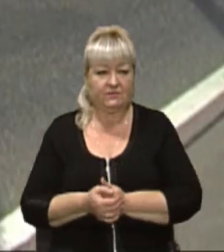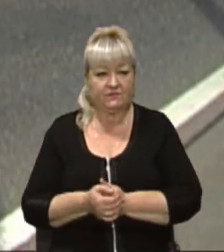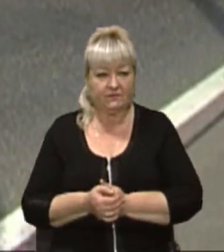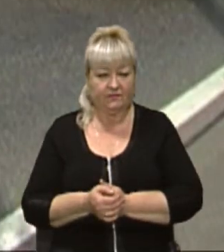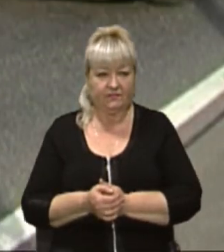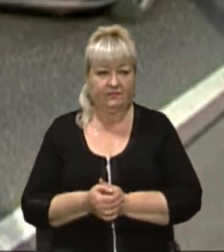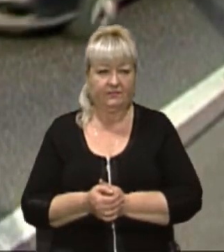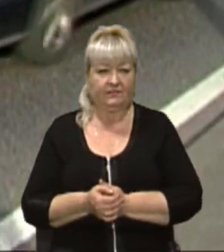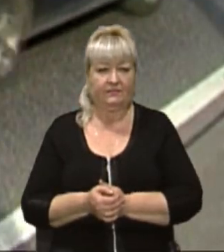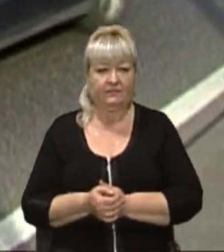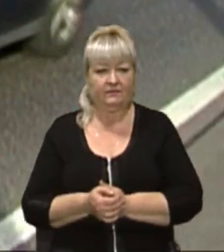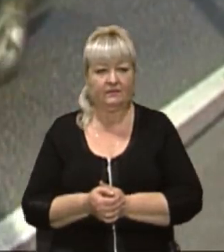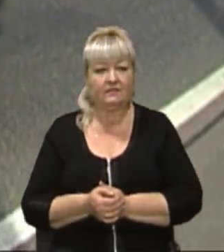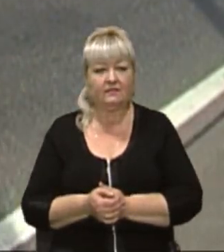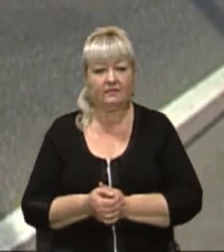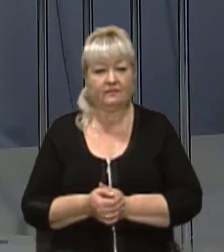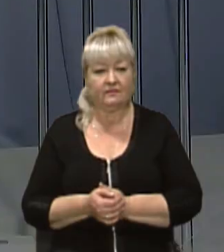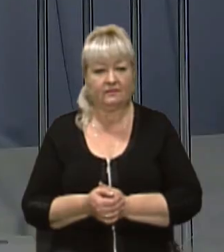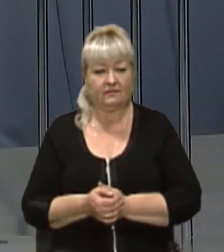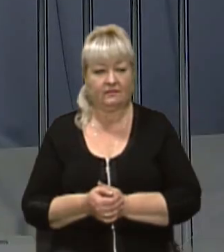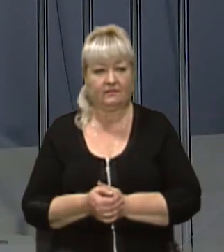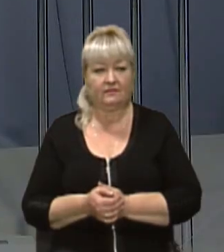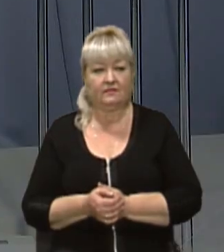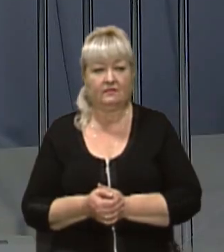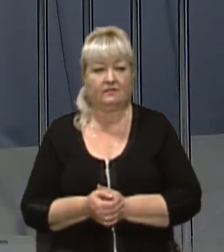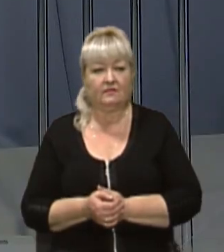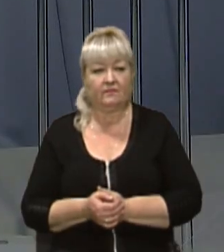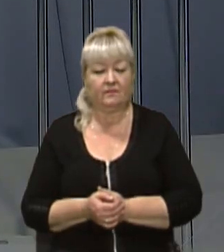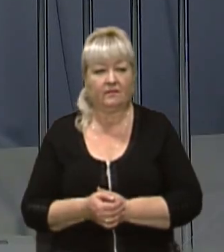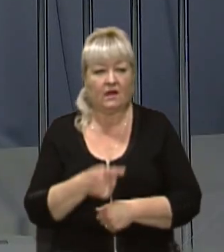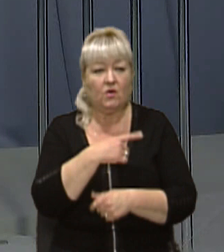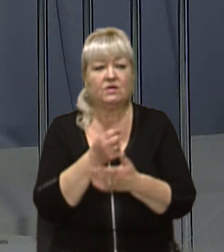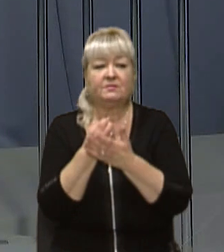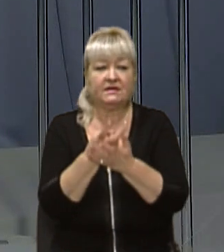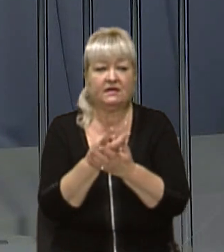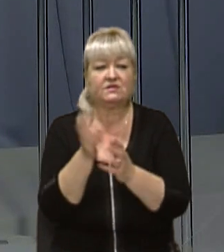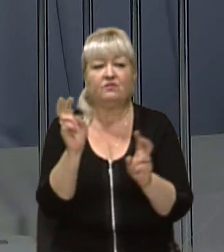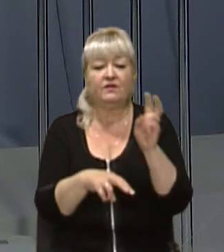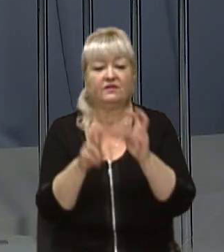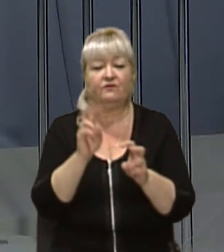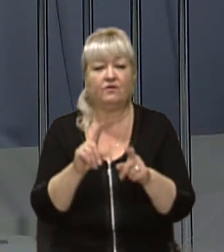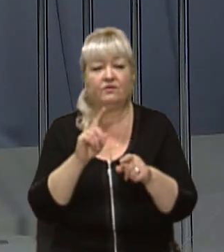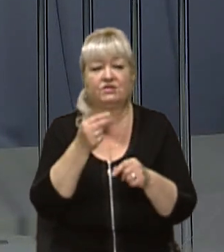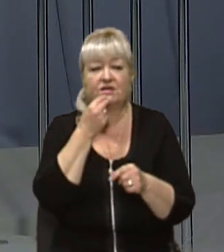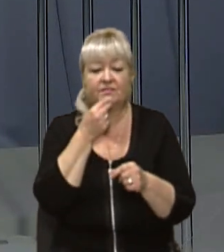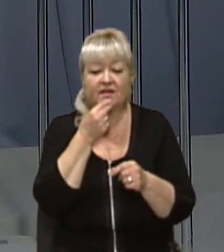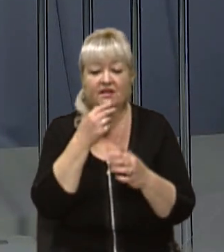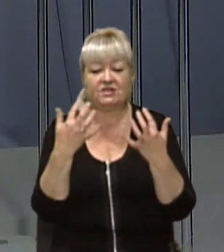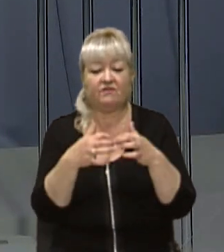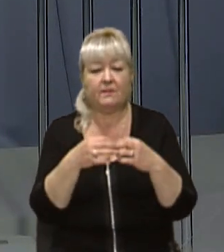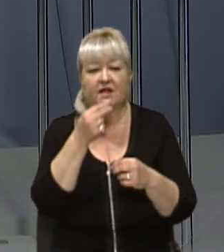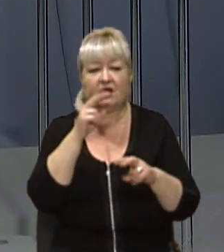Володимир Стадник, новини на Суспільному, Львів. У госпіталізованих відвідувачів фастфуду «Фабрика їжі»